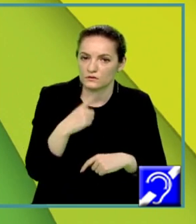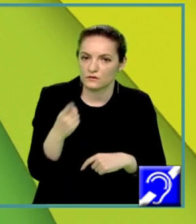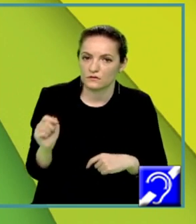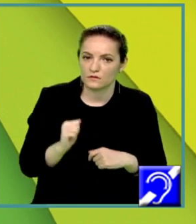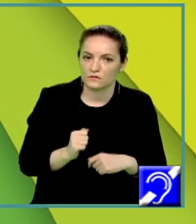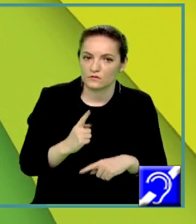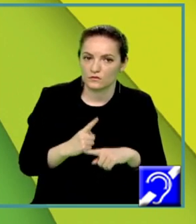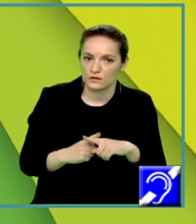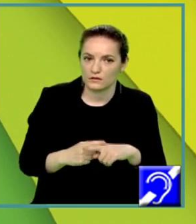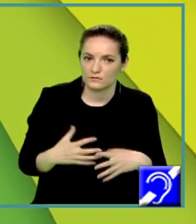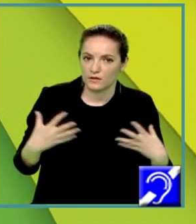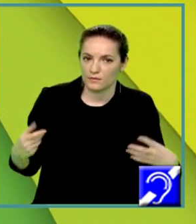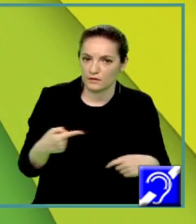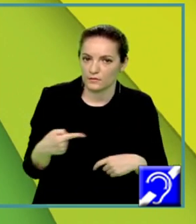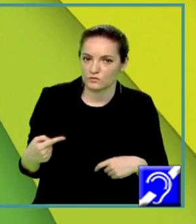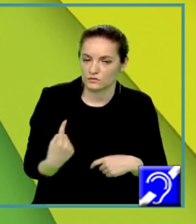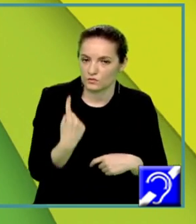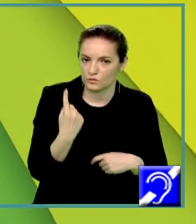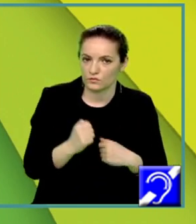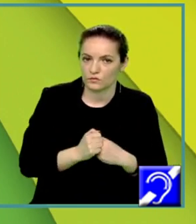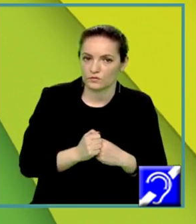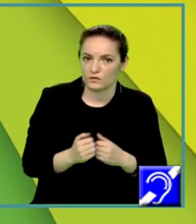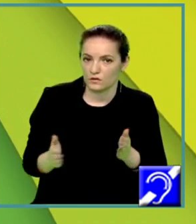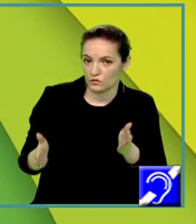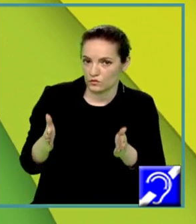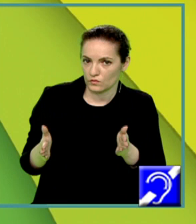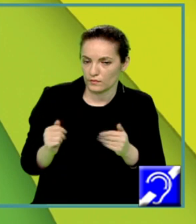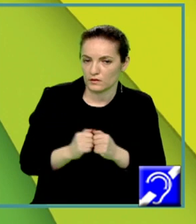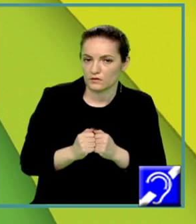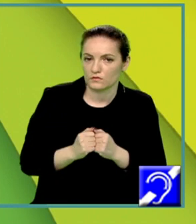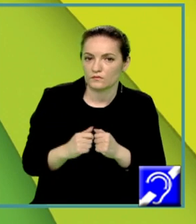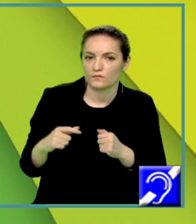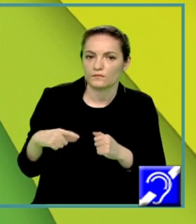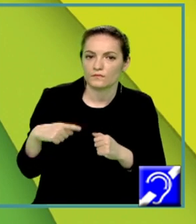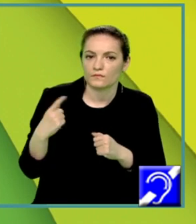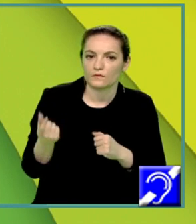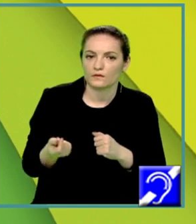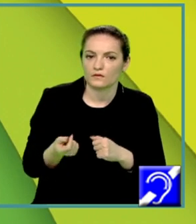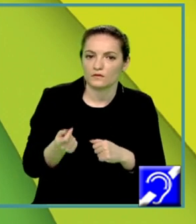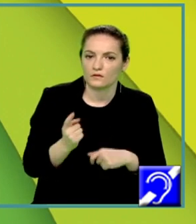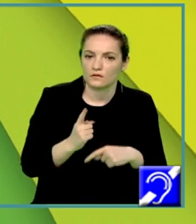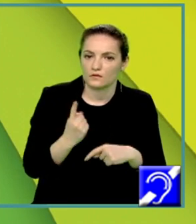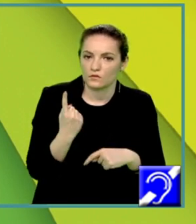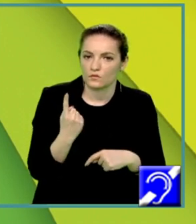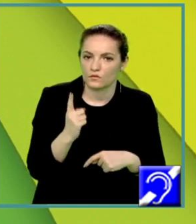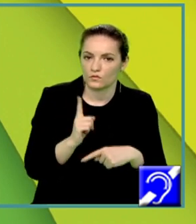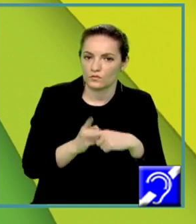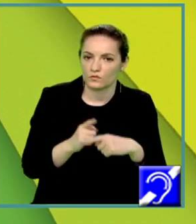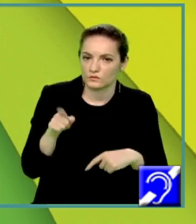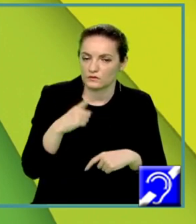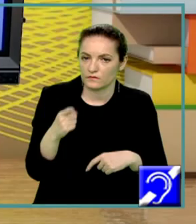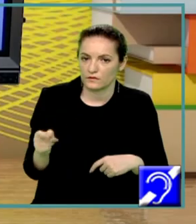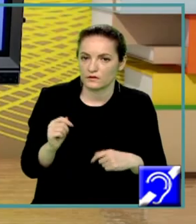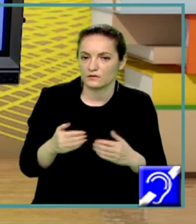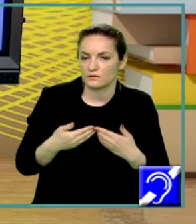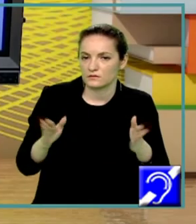mare decât minus 1, se obține că domeniul meu va fi egal cu 1 plus infinit deschis în 1.